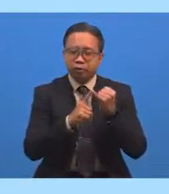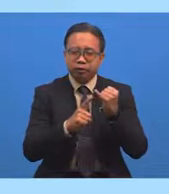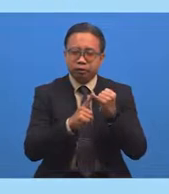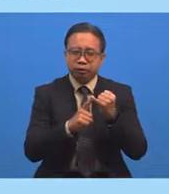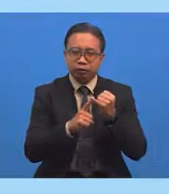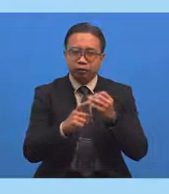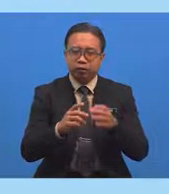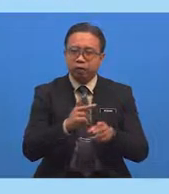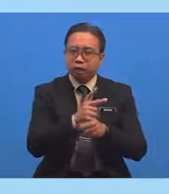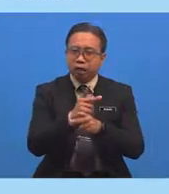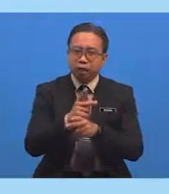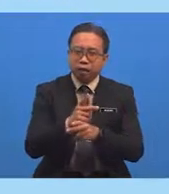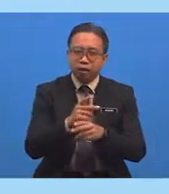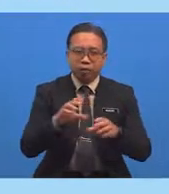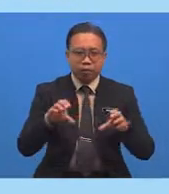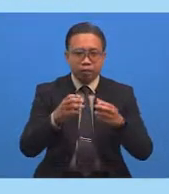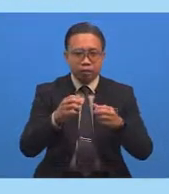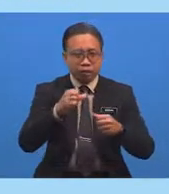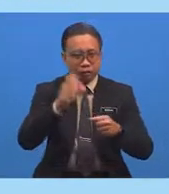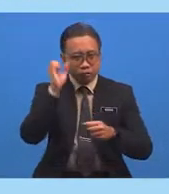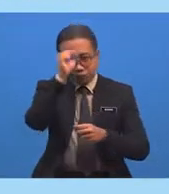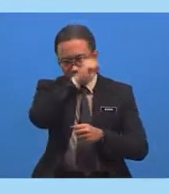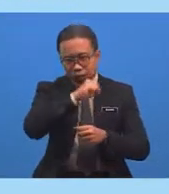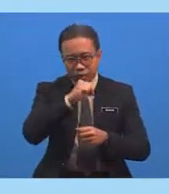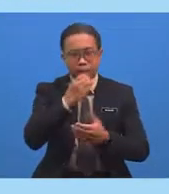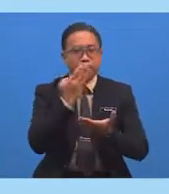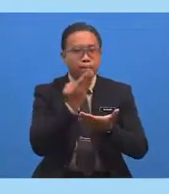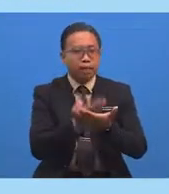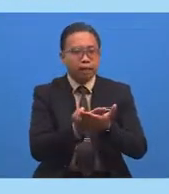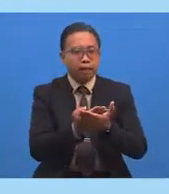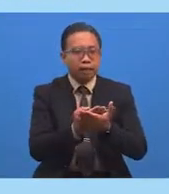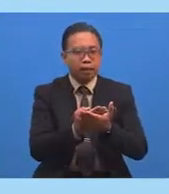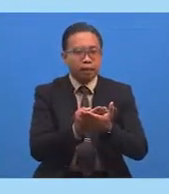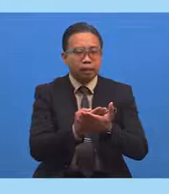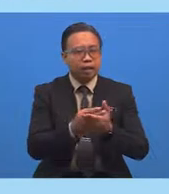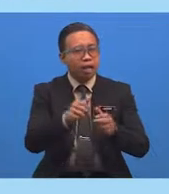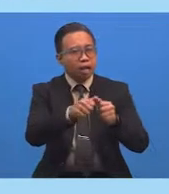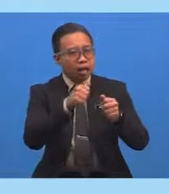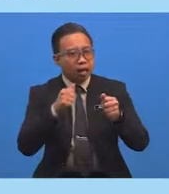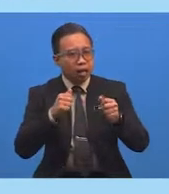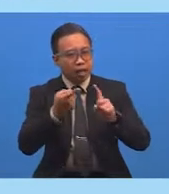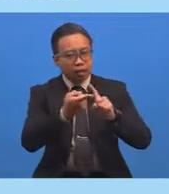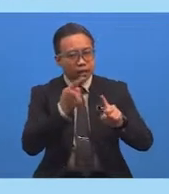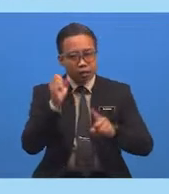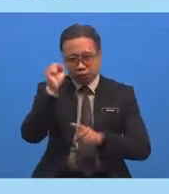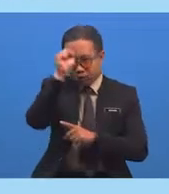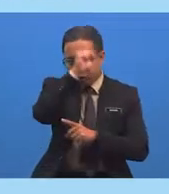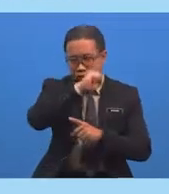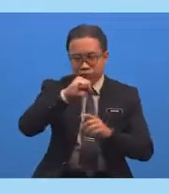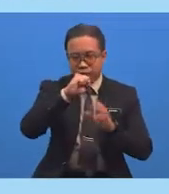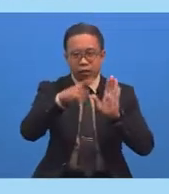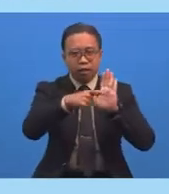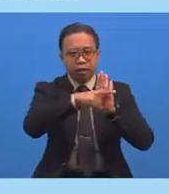Mengamalkan sifat-sifat yang terpuji Agar terhindar dari sifat